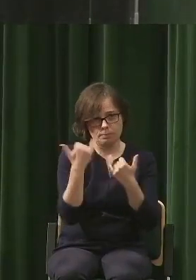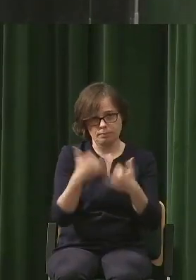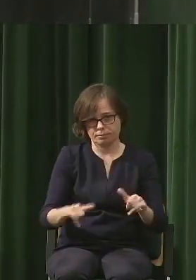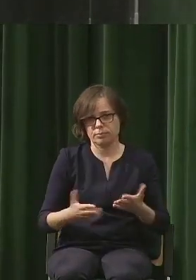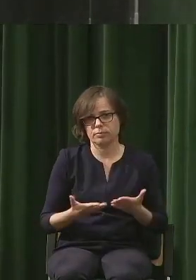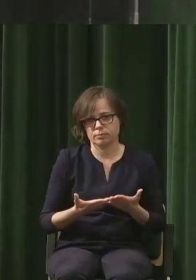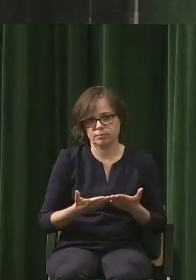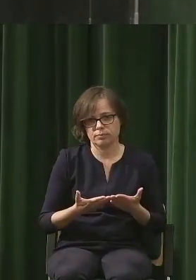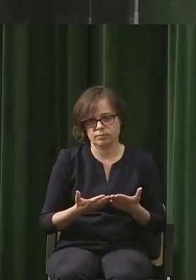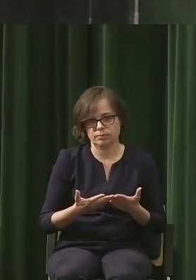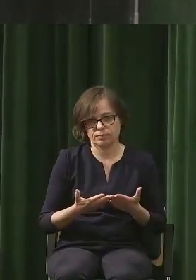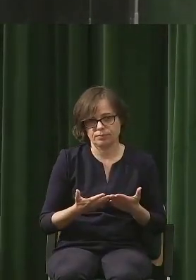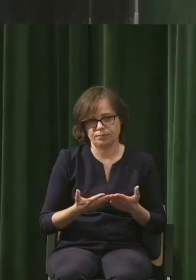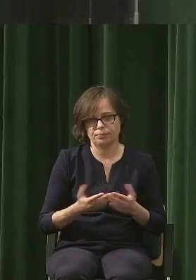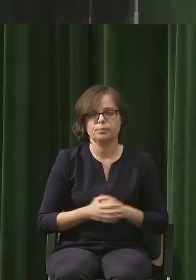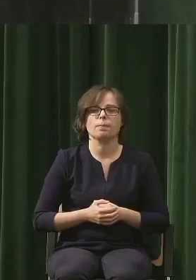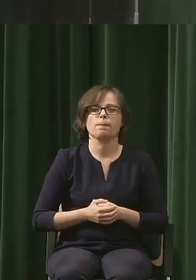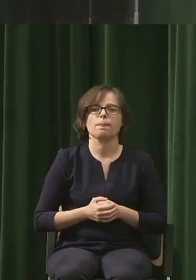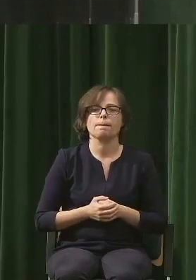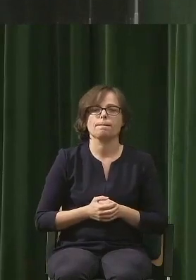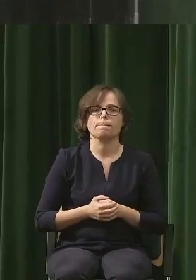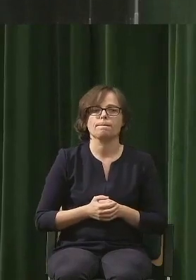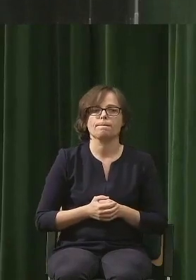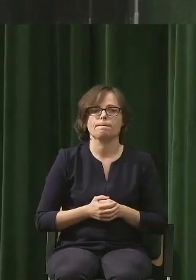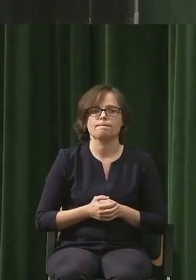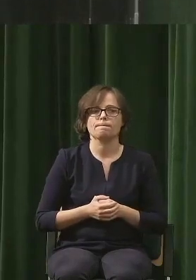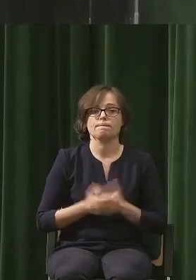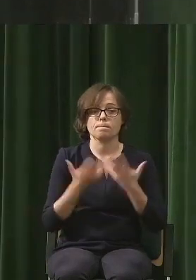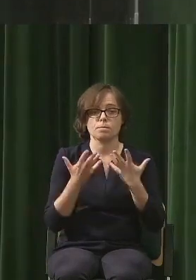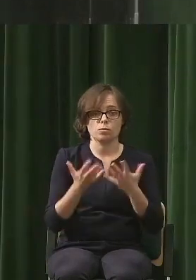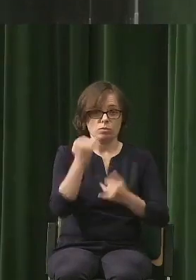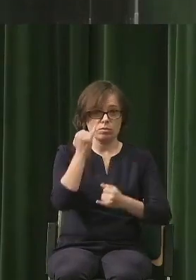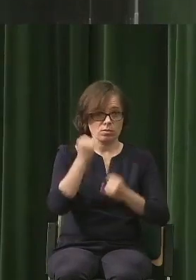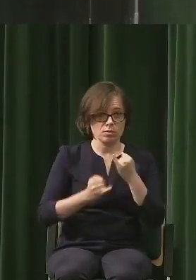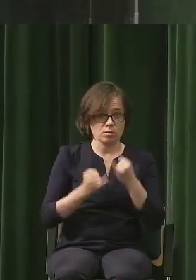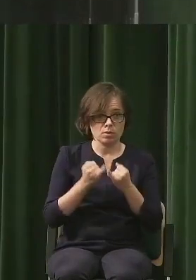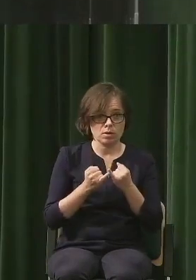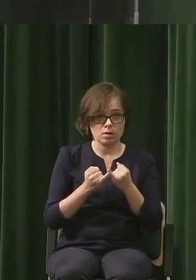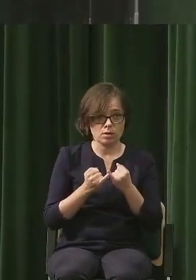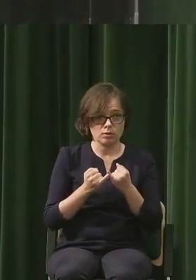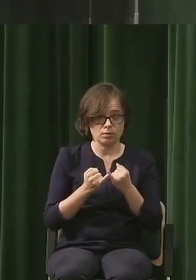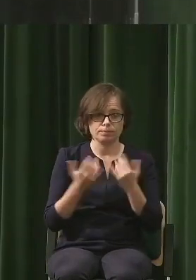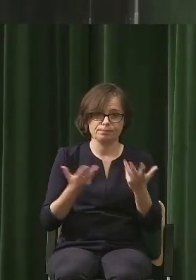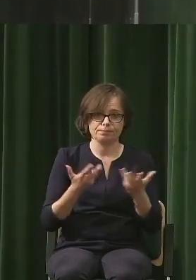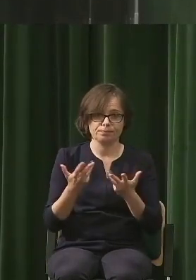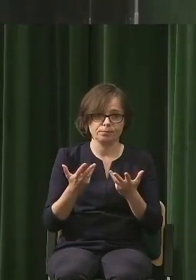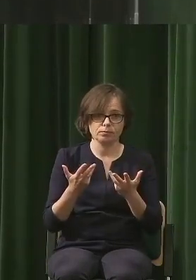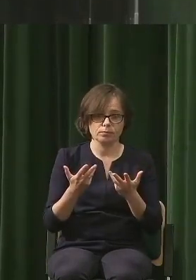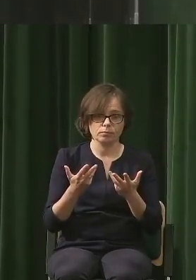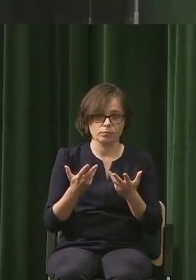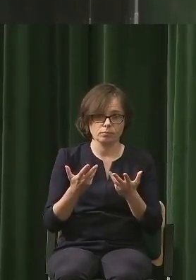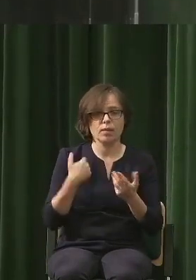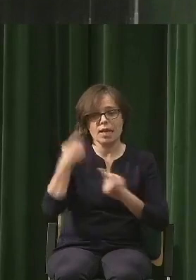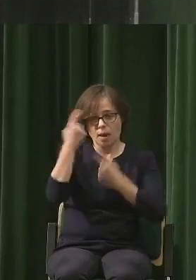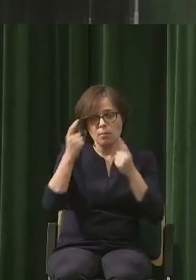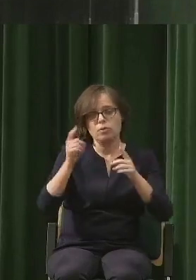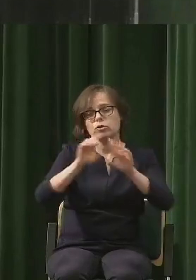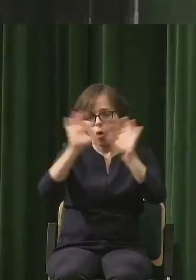mam wrażenie, że jeśli gdzieś jest, że to tak czy owak prowadzi w